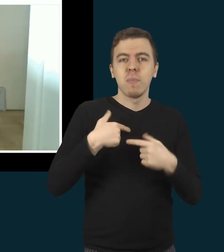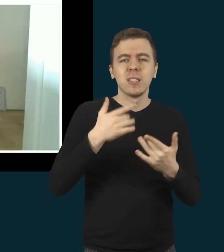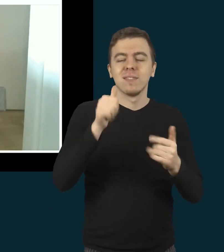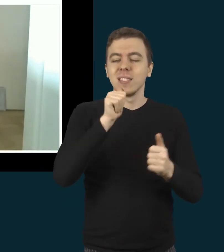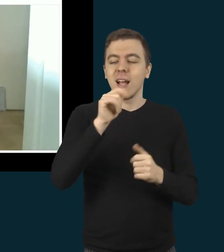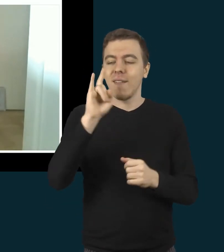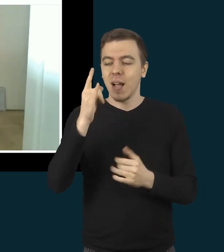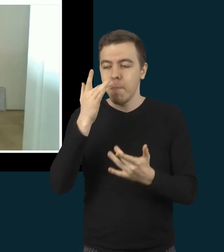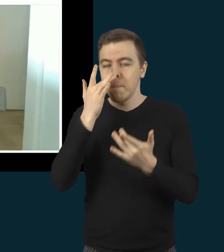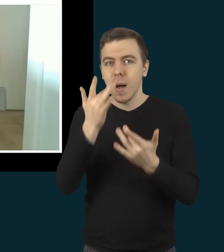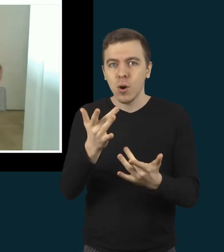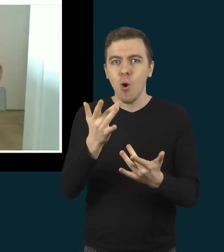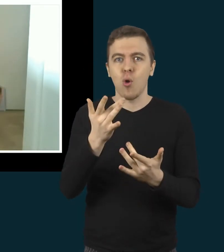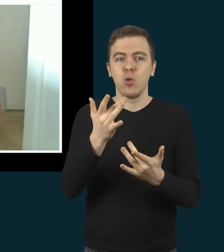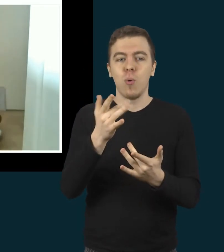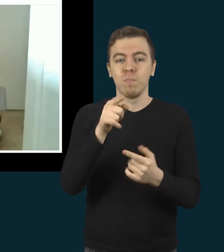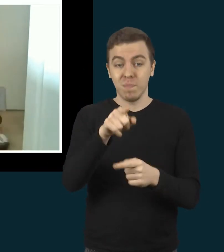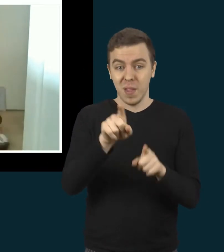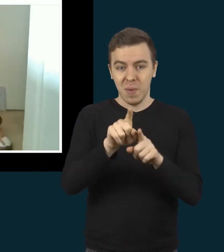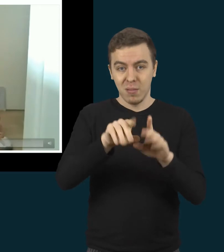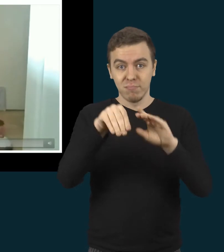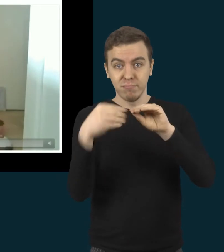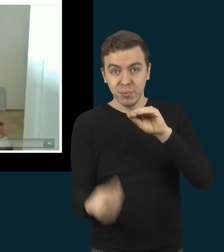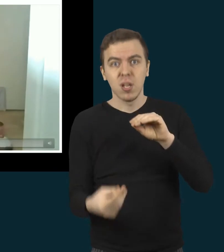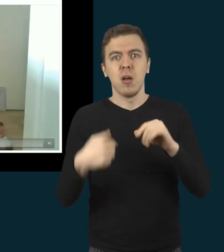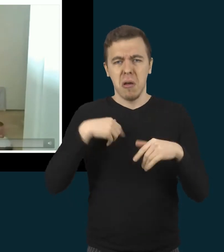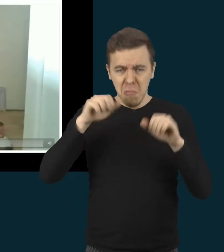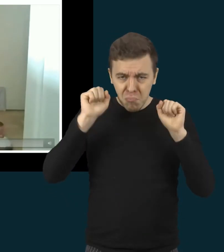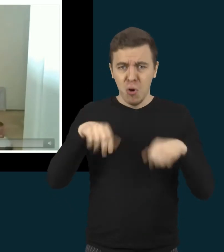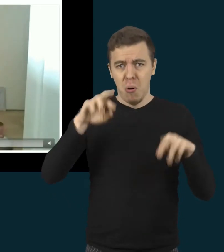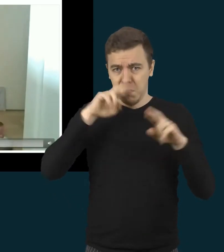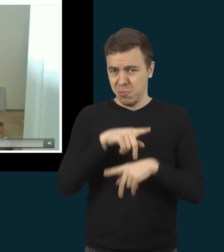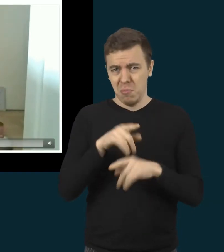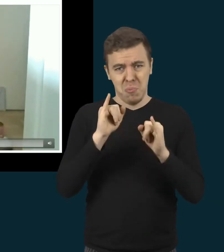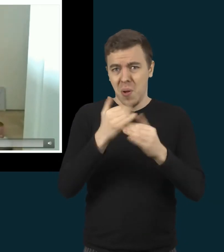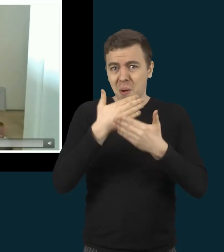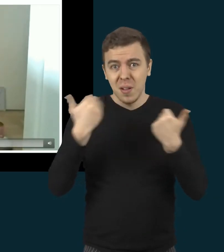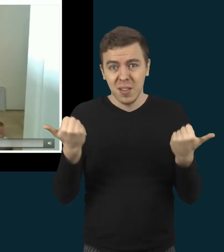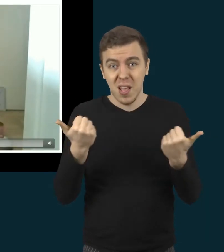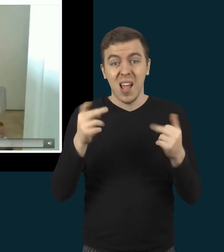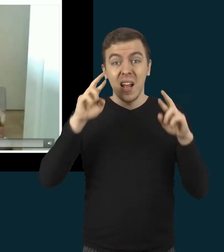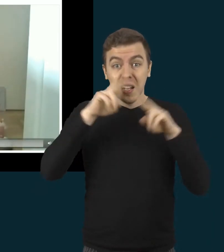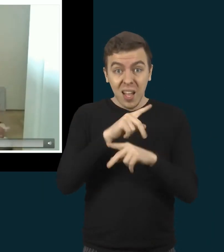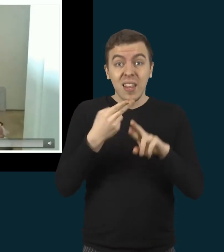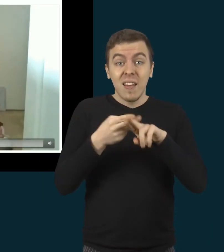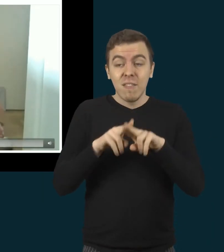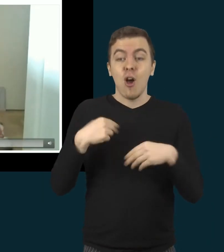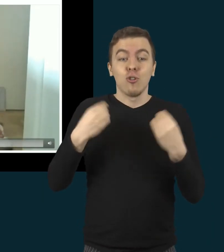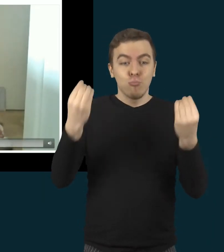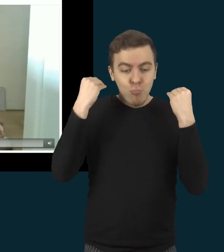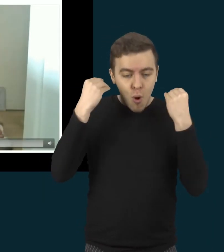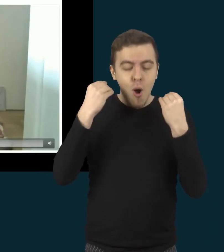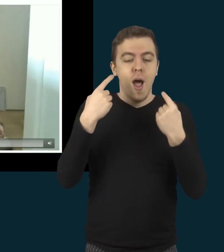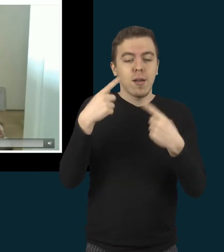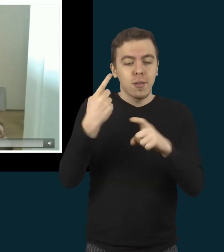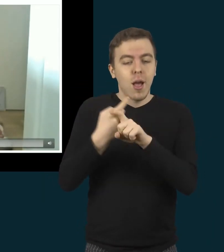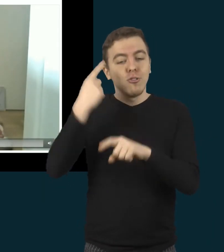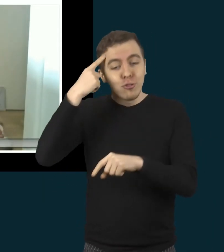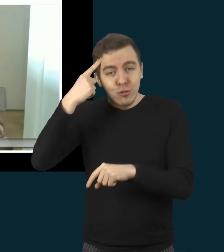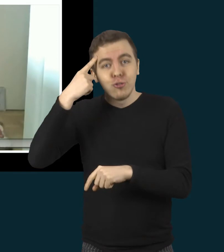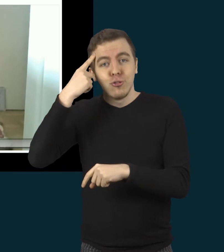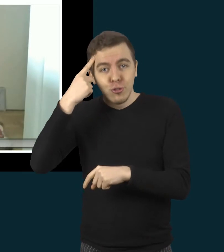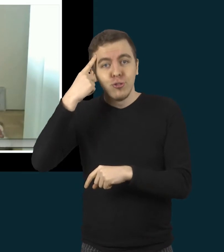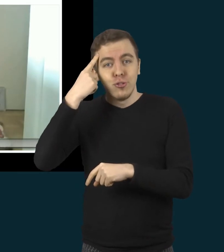mes galim klysti, kad mes galim mokytis iš klaidų, kad klaidos tai tik mūsų moko daryti dar kartą ir